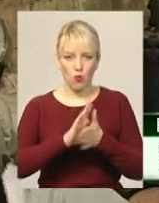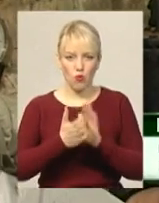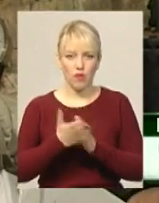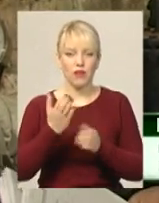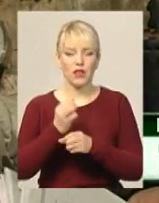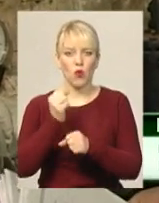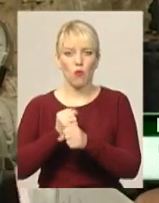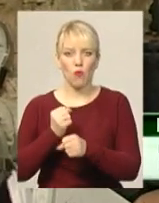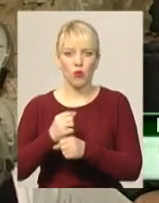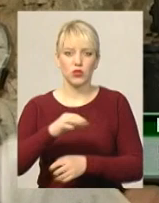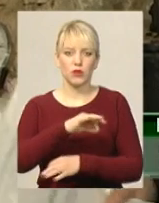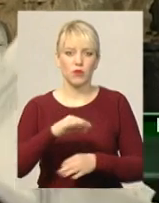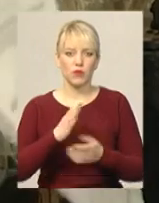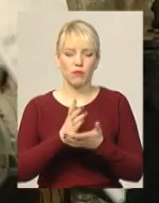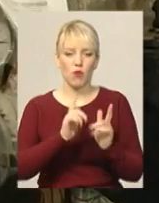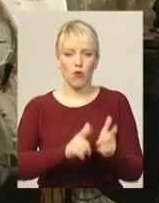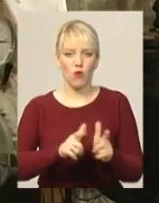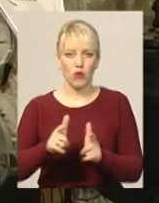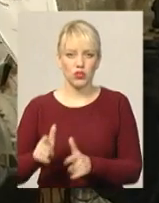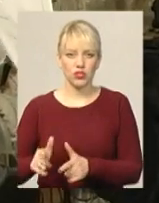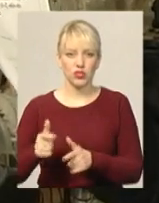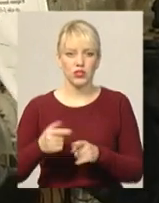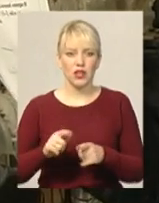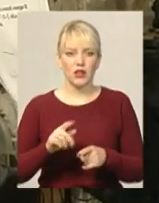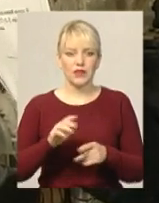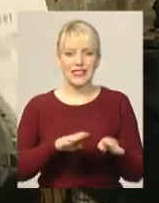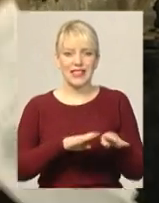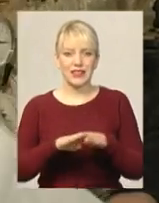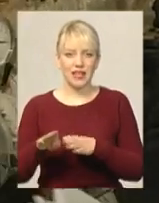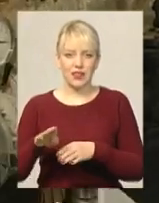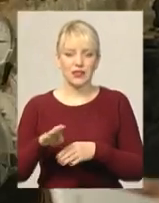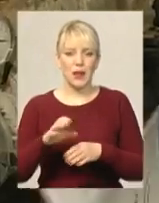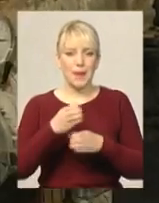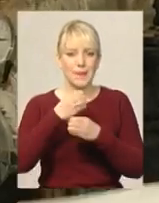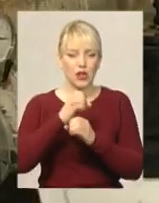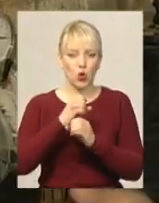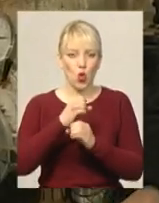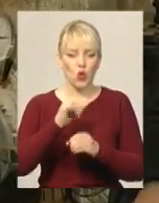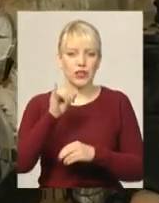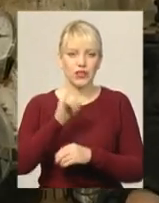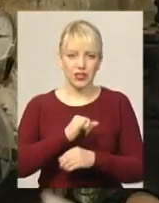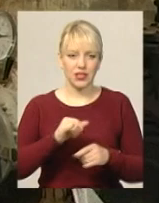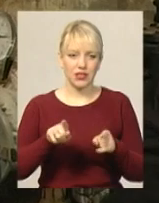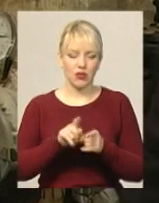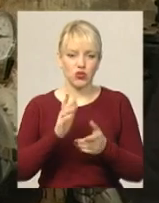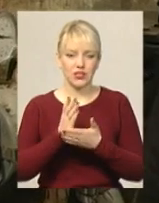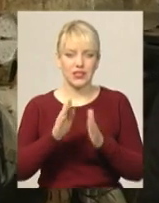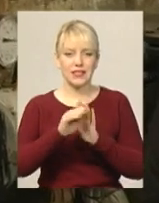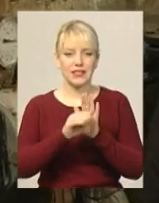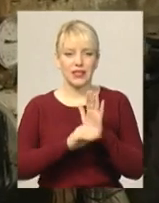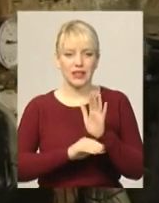проєкт Пройшов погодження в стандарт метеорології нашої Хмельницької Також є схема, є